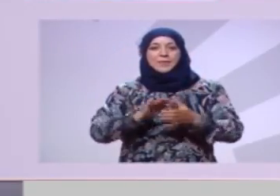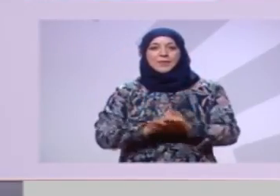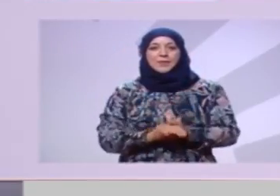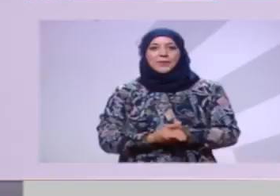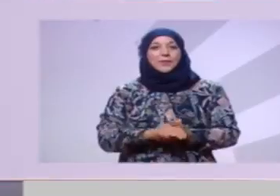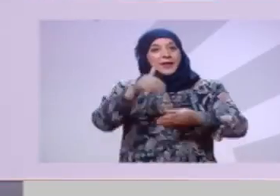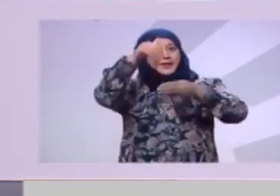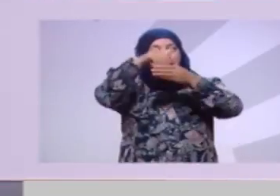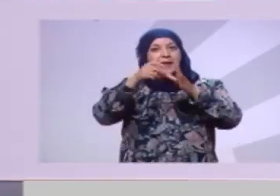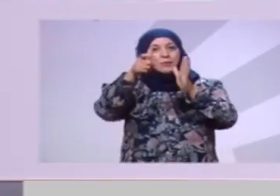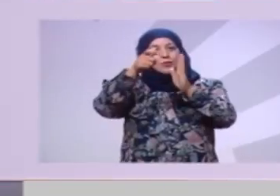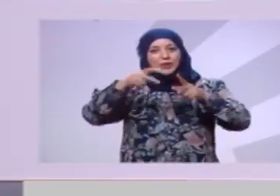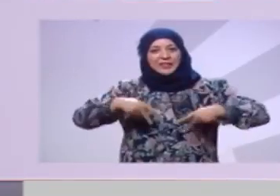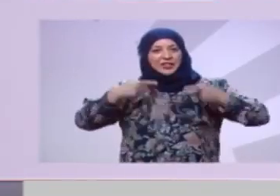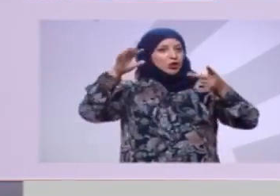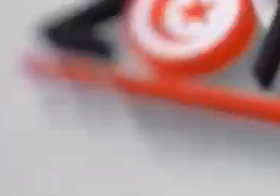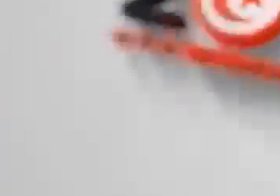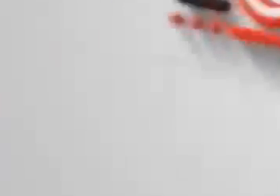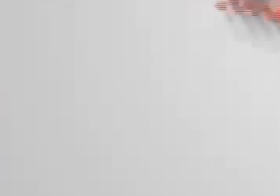صوتوا عيش تونسي